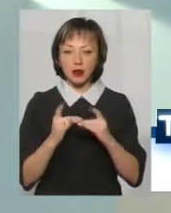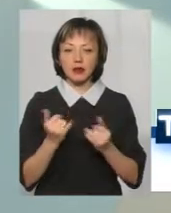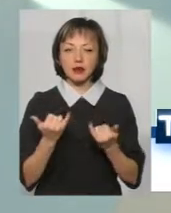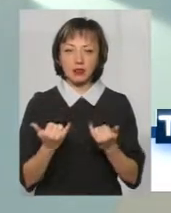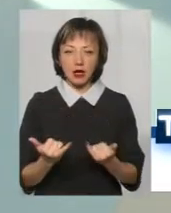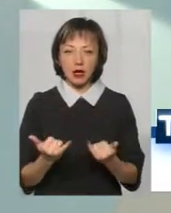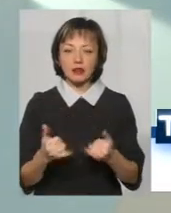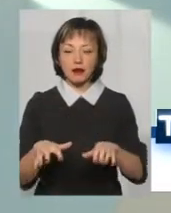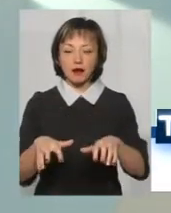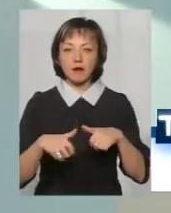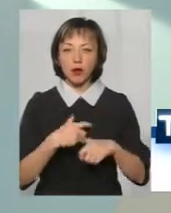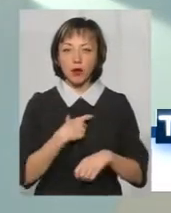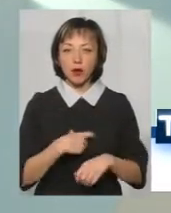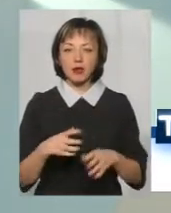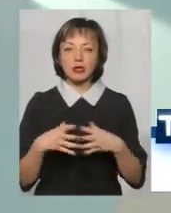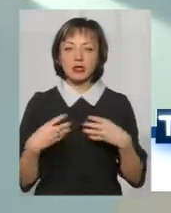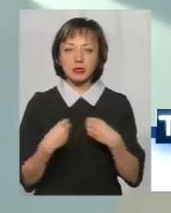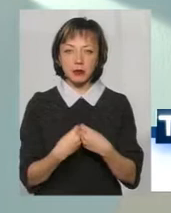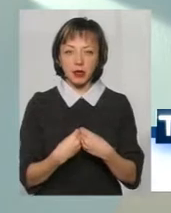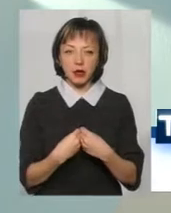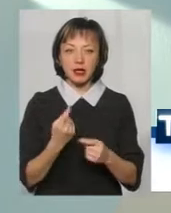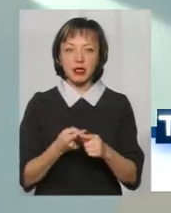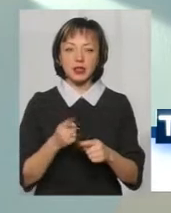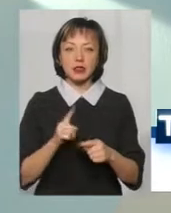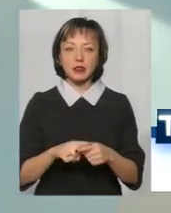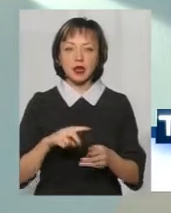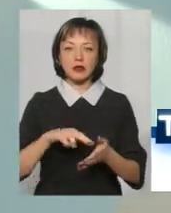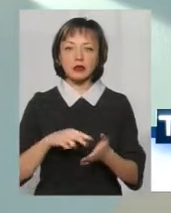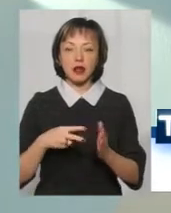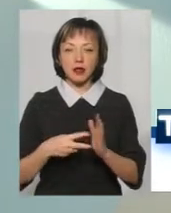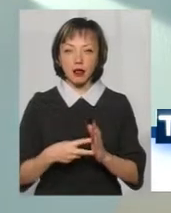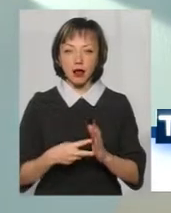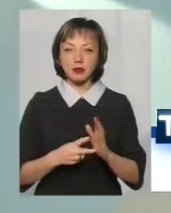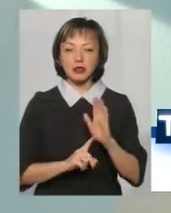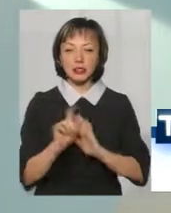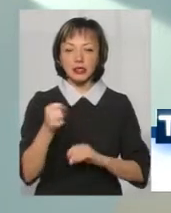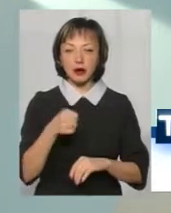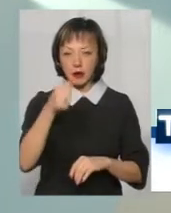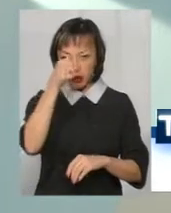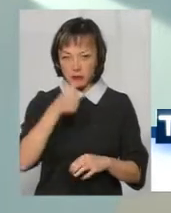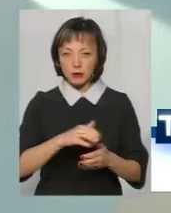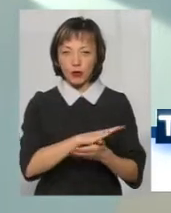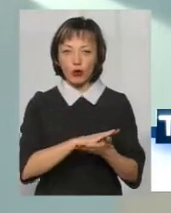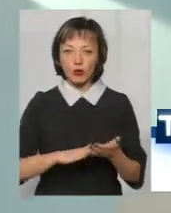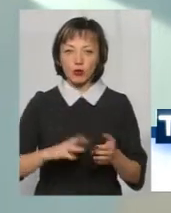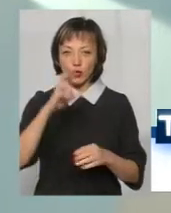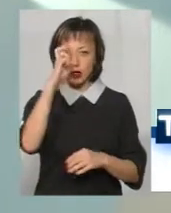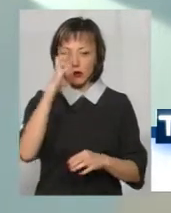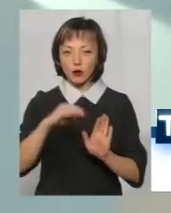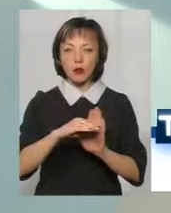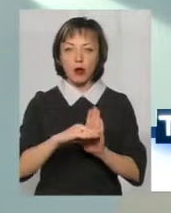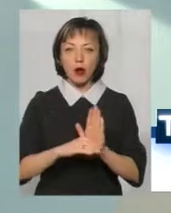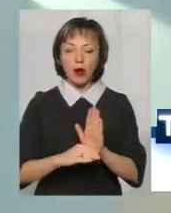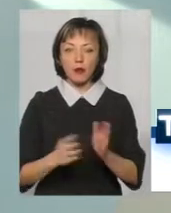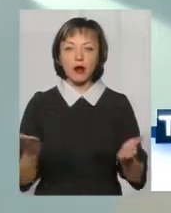у прийомних сім'ях, у будинках сімейного типу. І ця стратегія, яка є з серпня місяця, це є продовженням тієї державної програми,